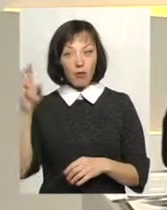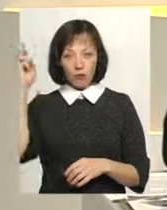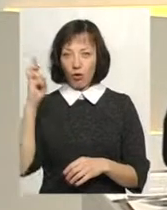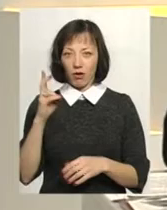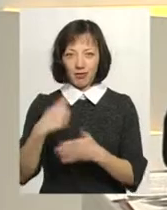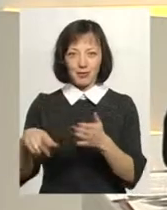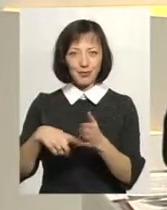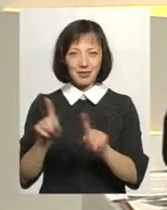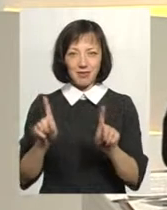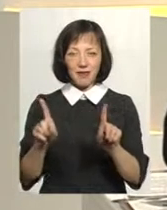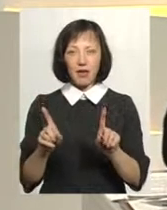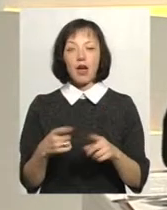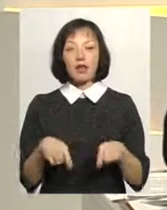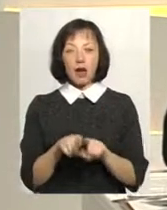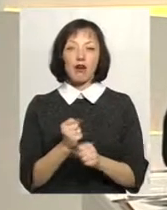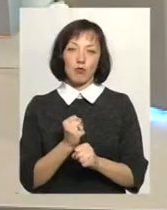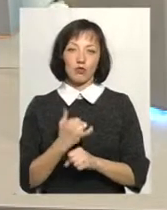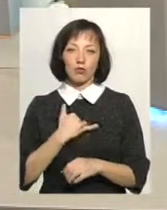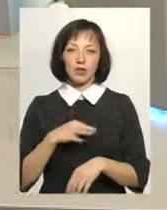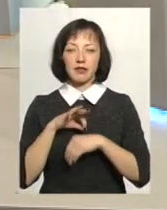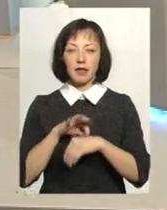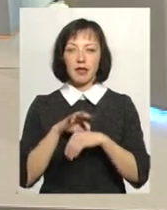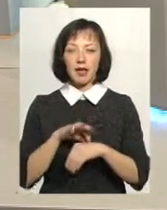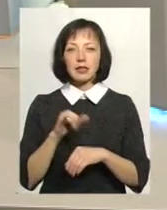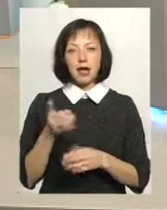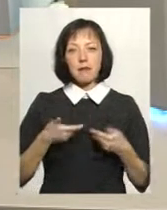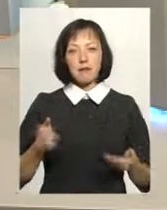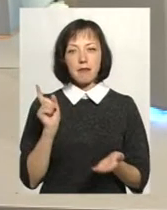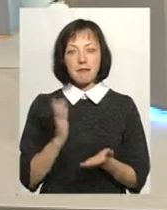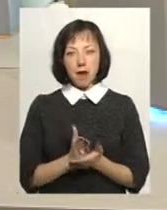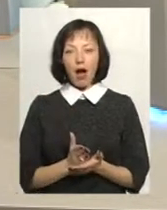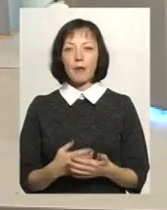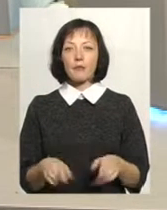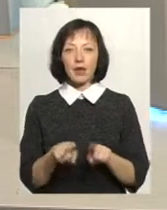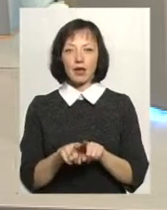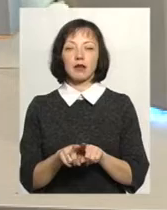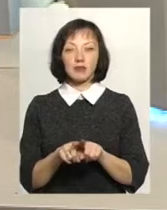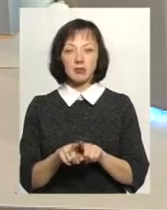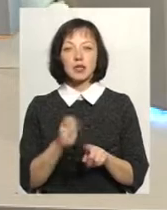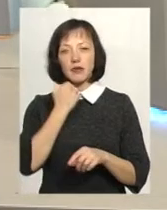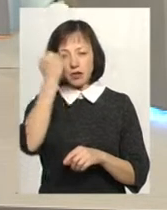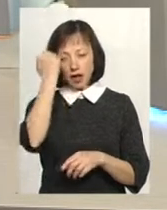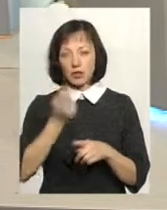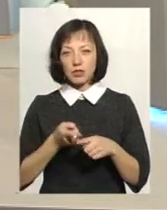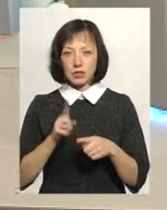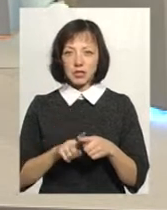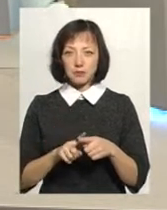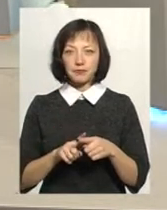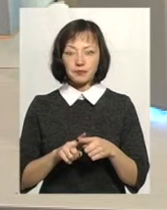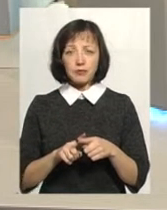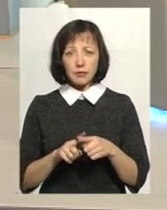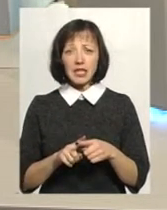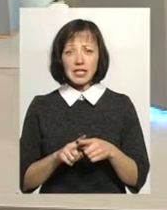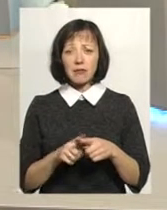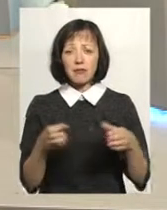її не списав, і справді, така робота в нас ведеться, і ми маємо такий приклад, завдячуємося, це надзвичайно